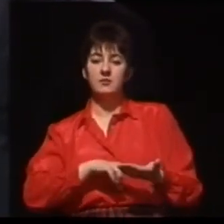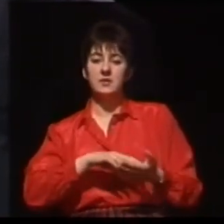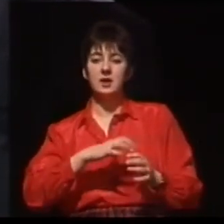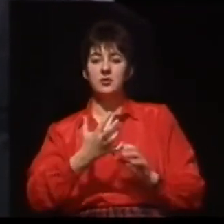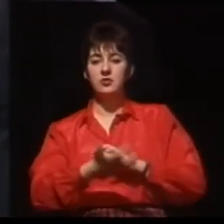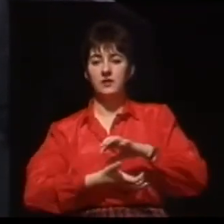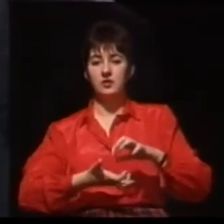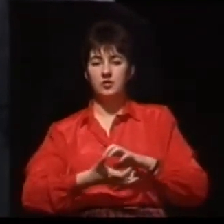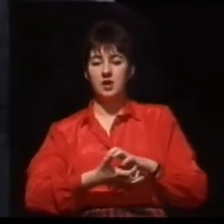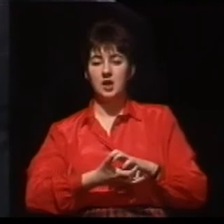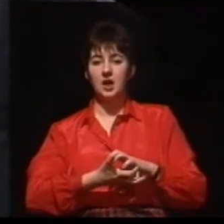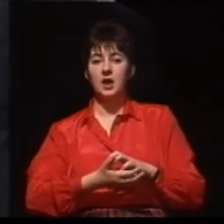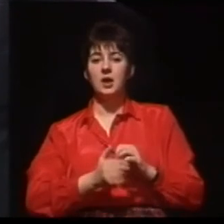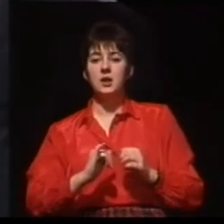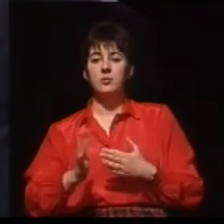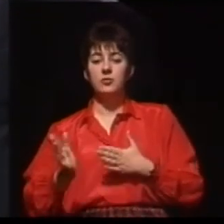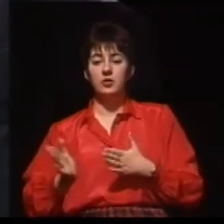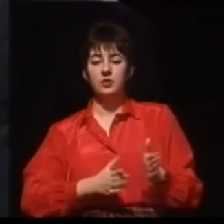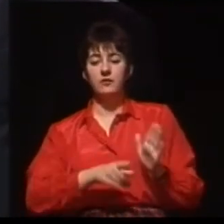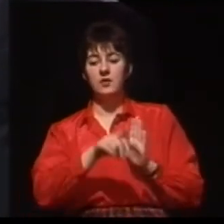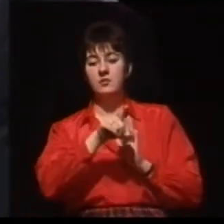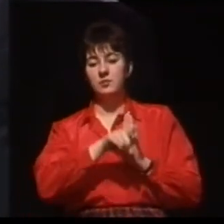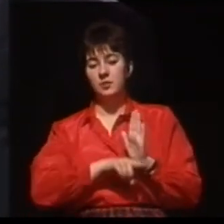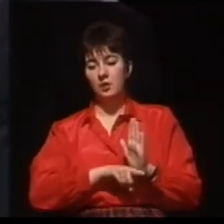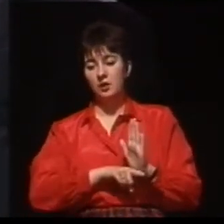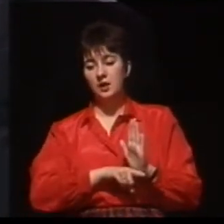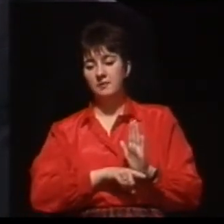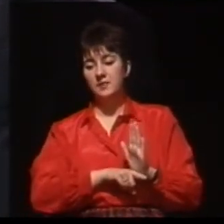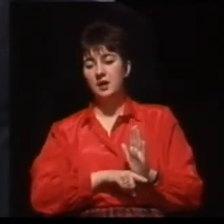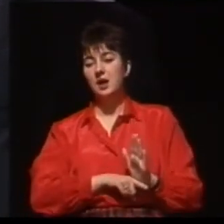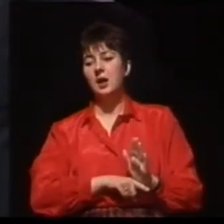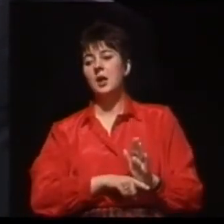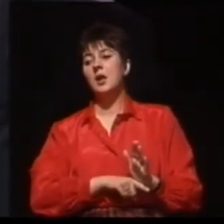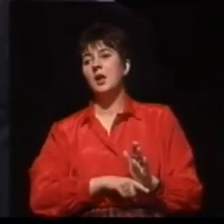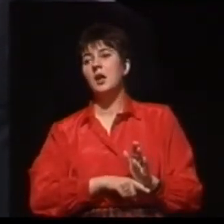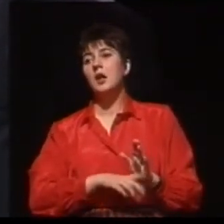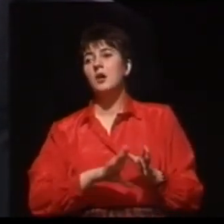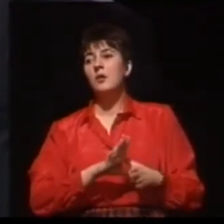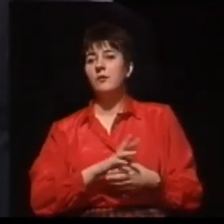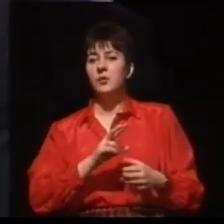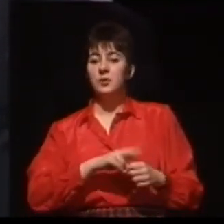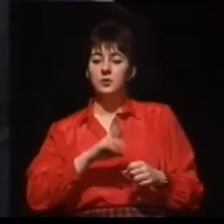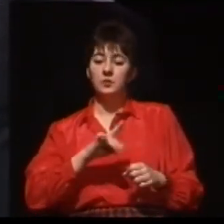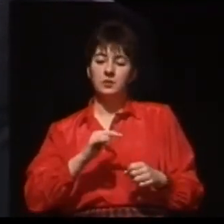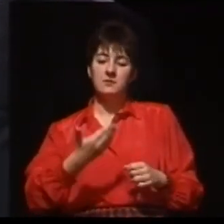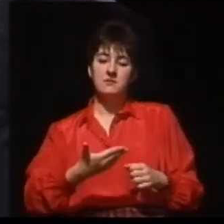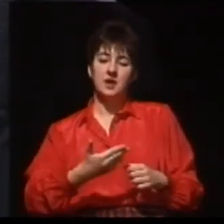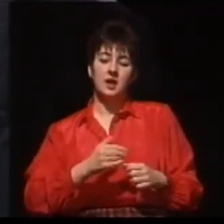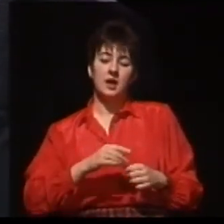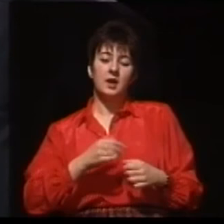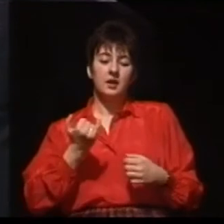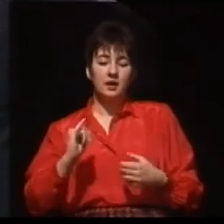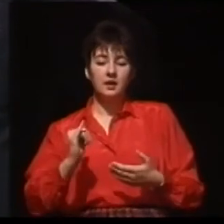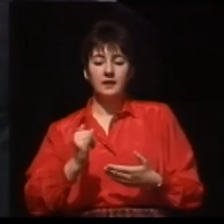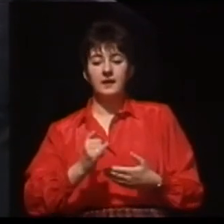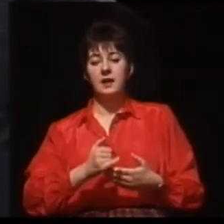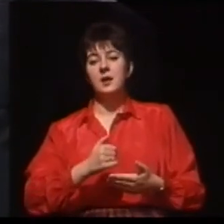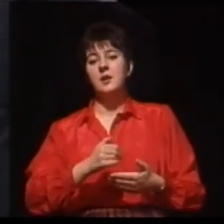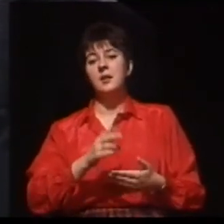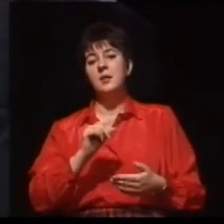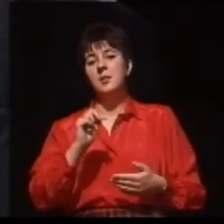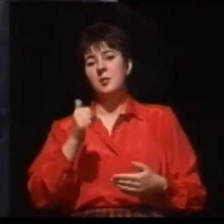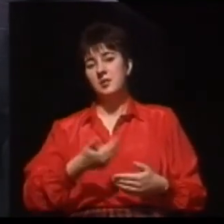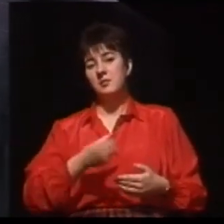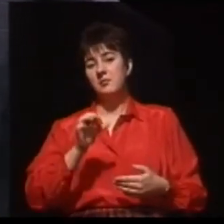program kooperacji implantów ślimakowych w taki sposób, żeby to była kooperacja wiązana i